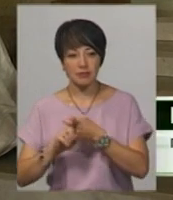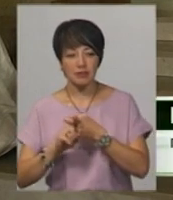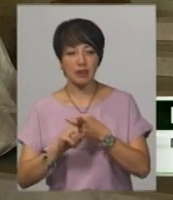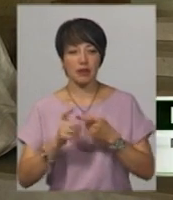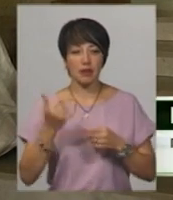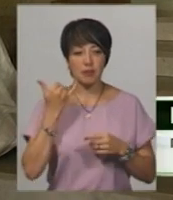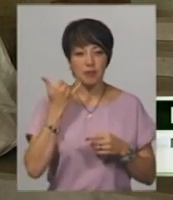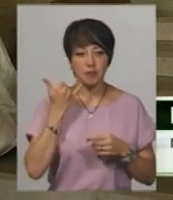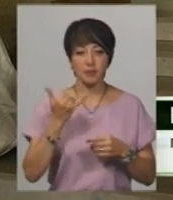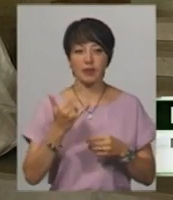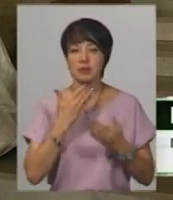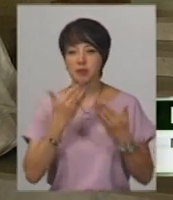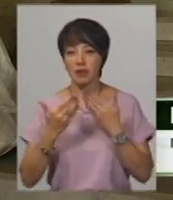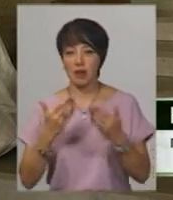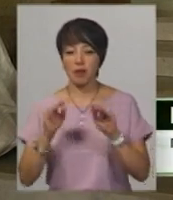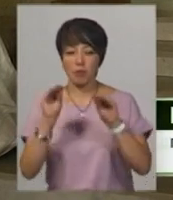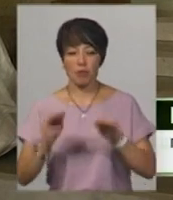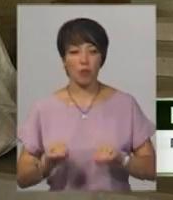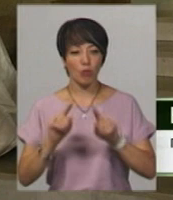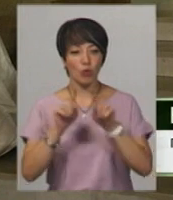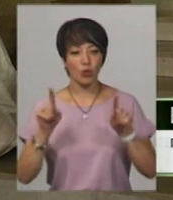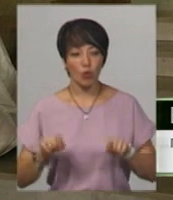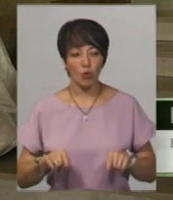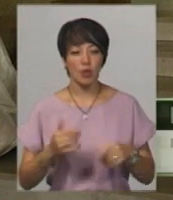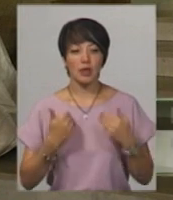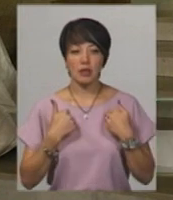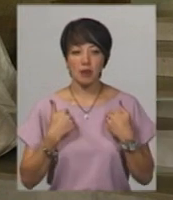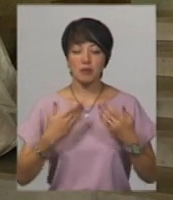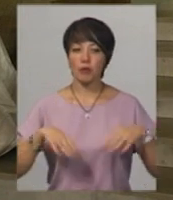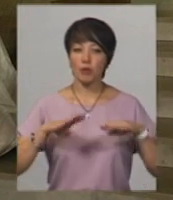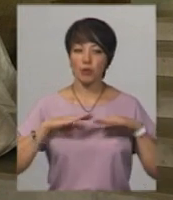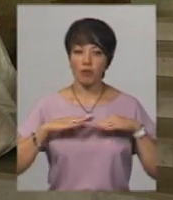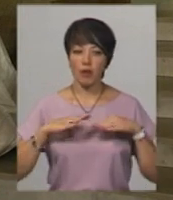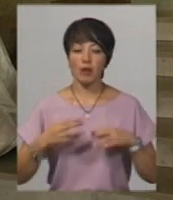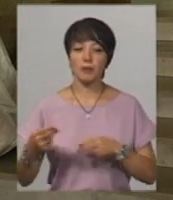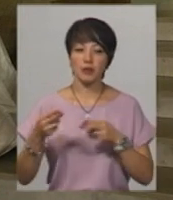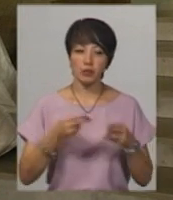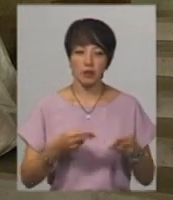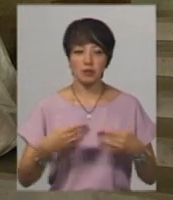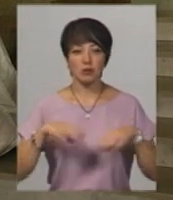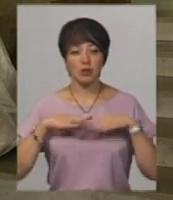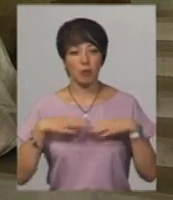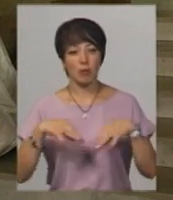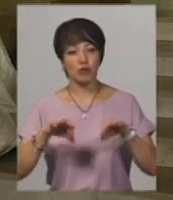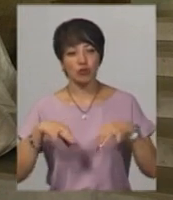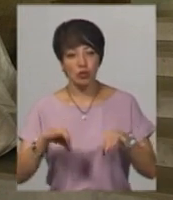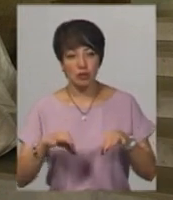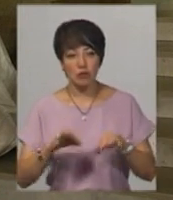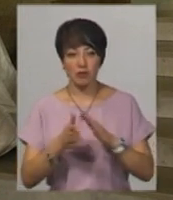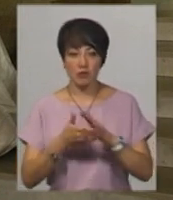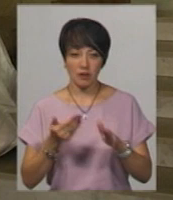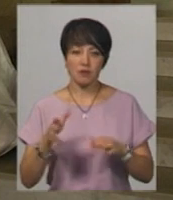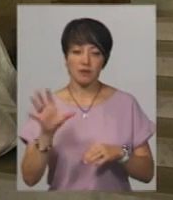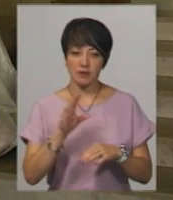запитали, що до чого. Ми нормально склали ці всі протоколи і нам даже запропонували, приїжджайте, нам запропонували машину викликати.